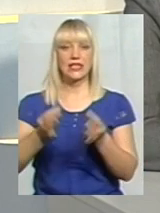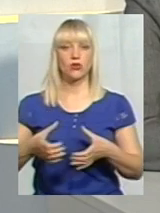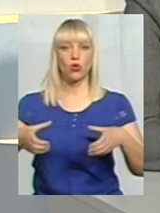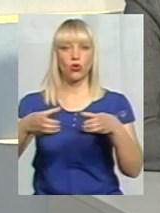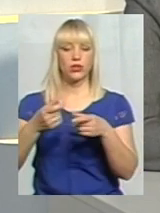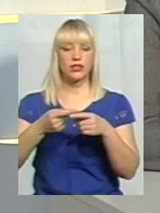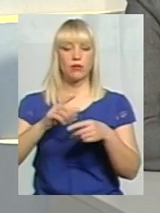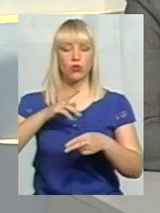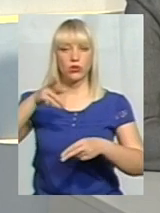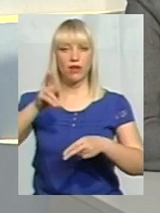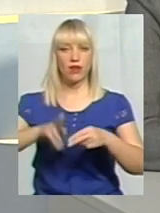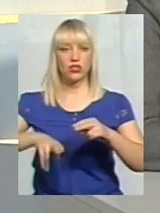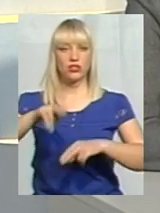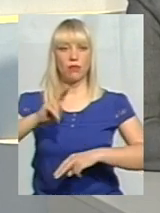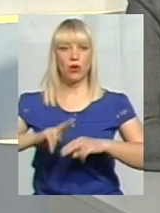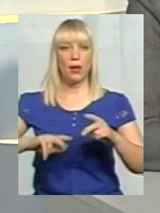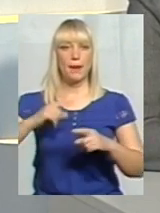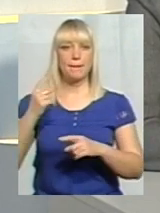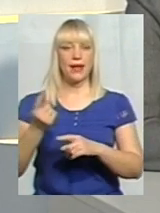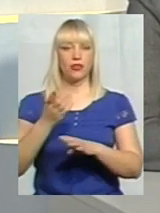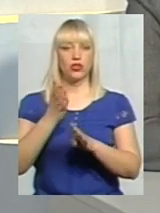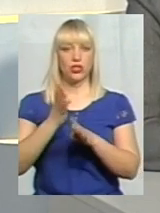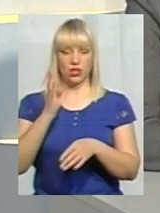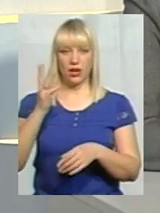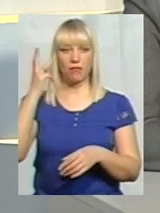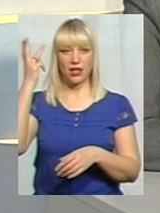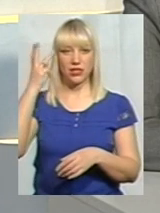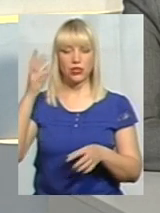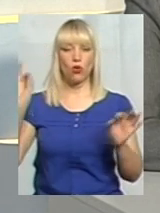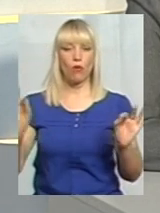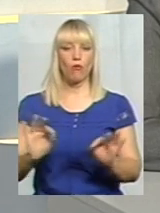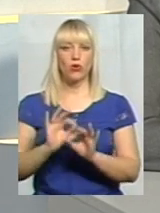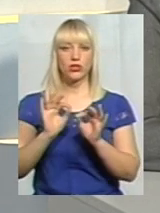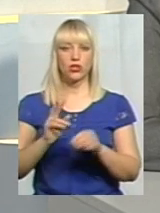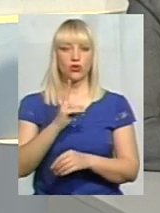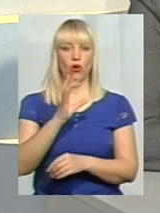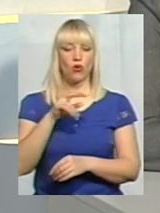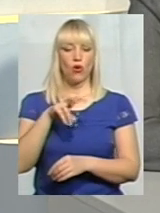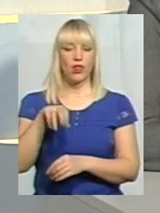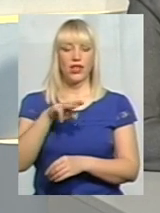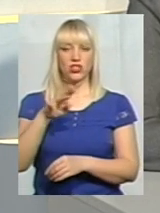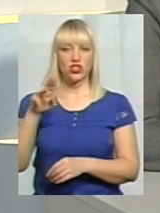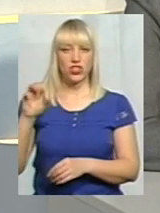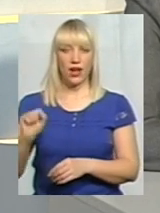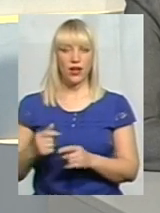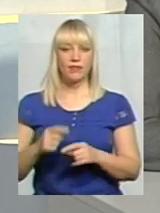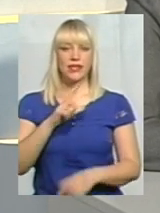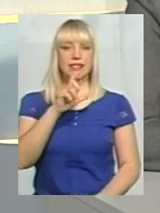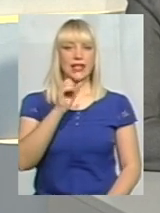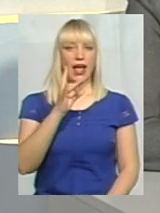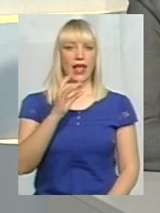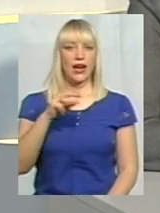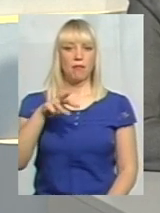було завершення будівництва першої черги Хмельницького музичного коледжу імені Владислава Заремби. І вже